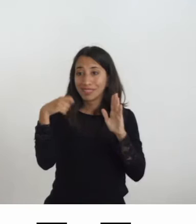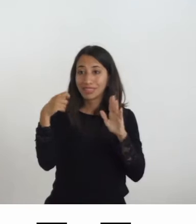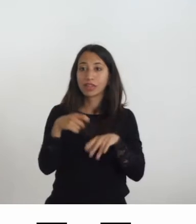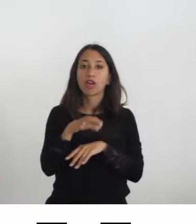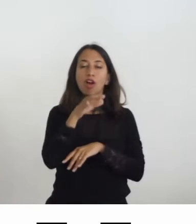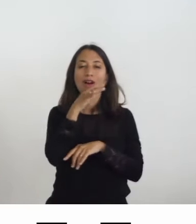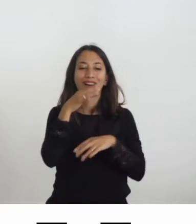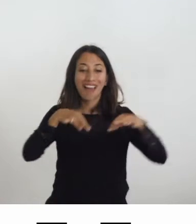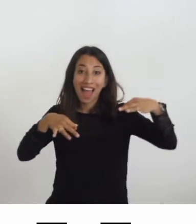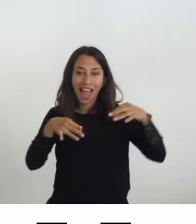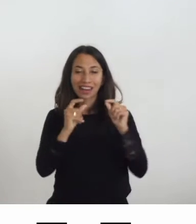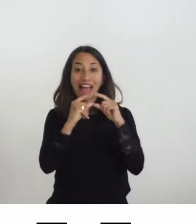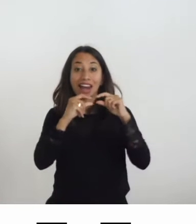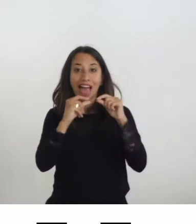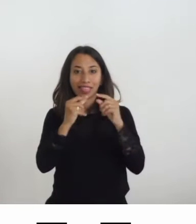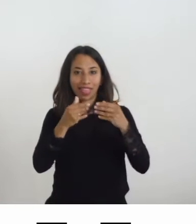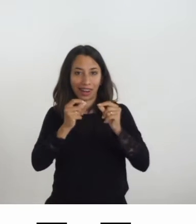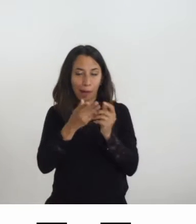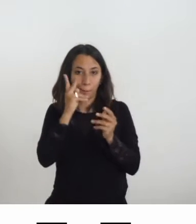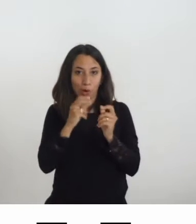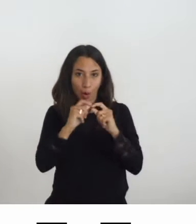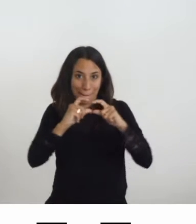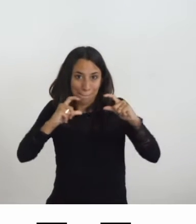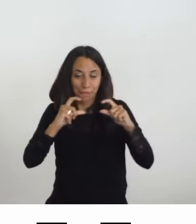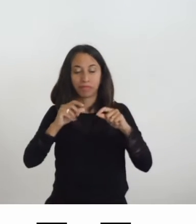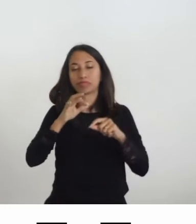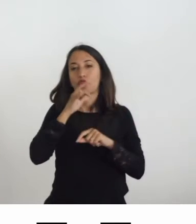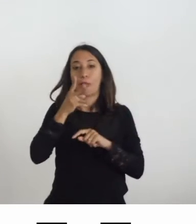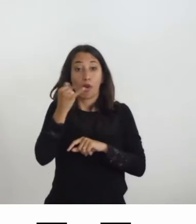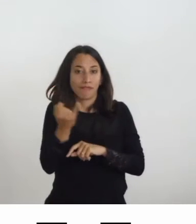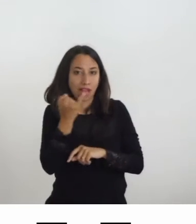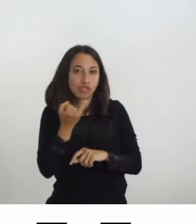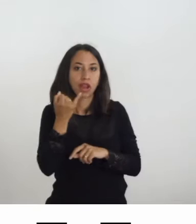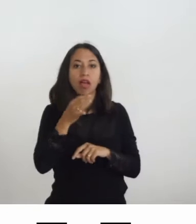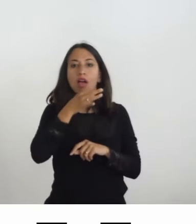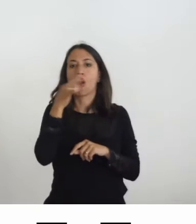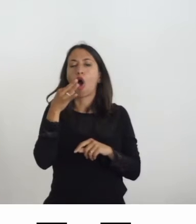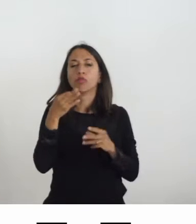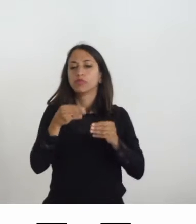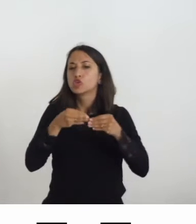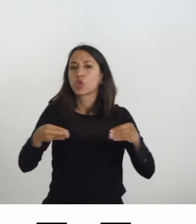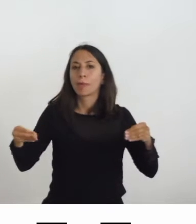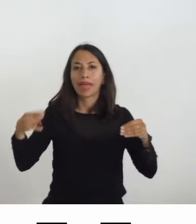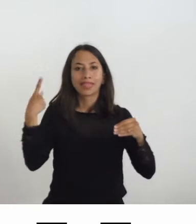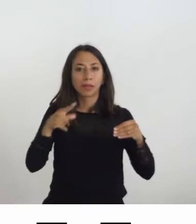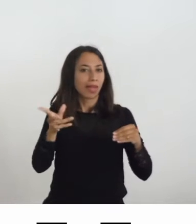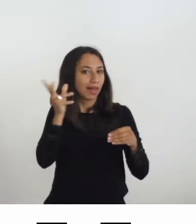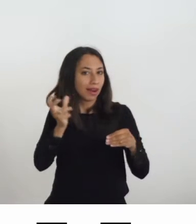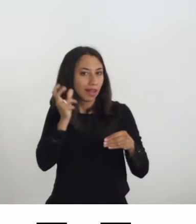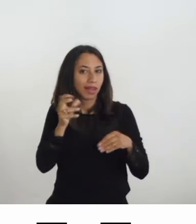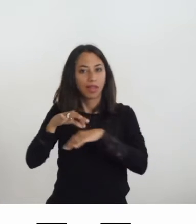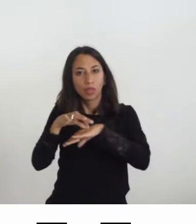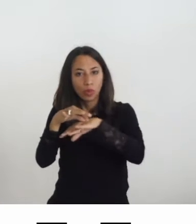ingranditi, contesto facilitato, dispositivi per audio tour, dispositivi per audio tour se sono